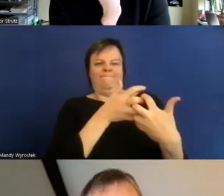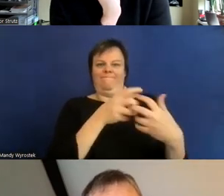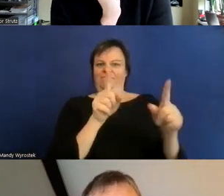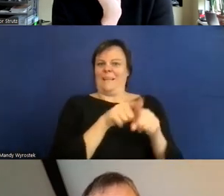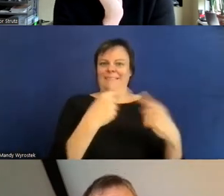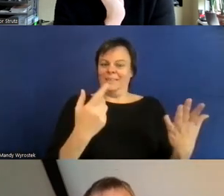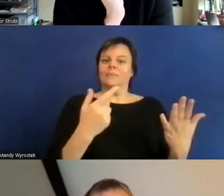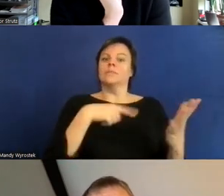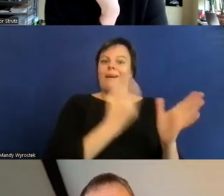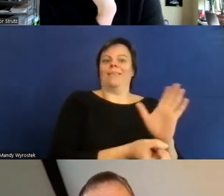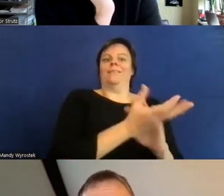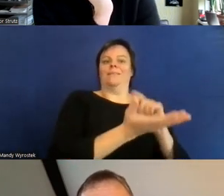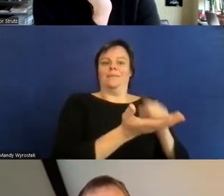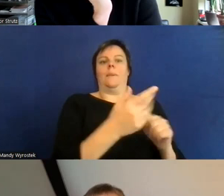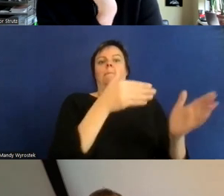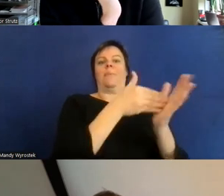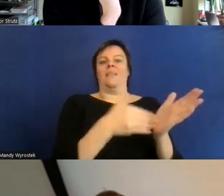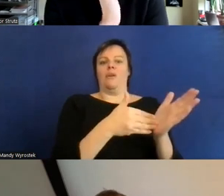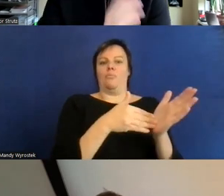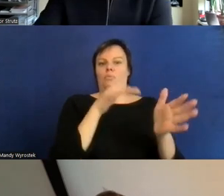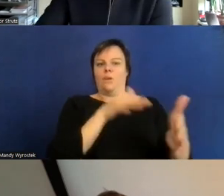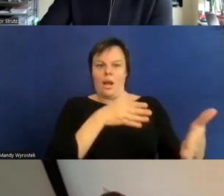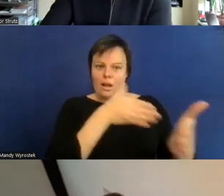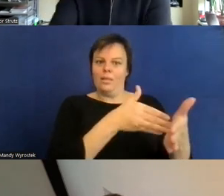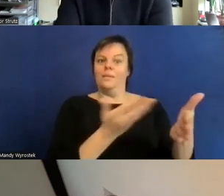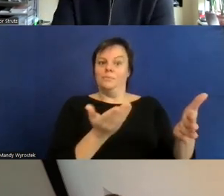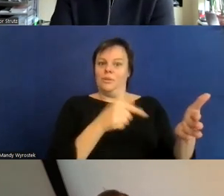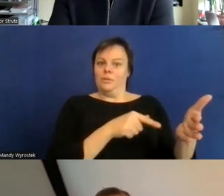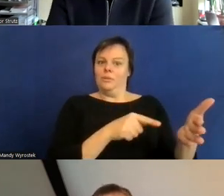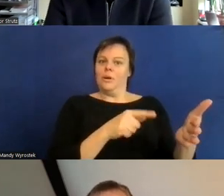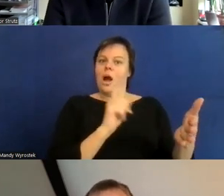das BFSG BFSG die BITV Nein